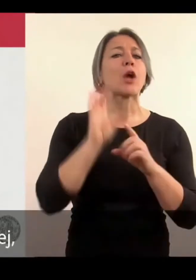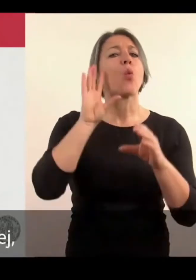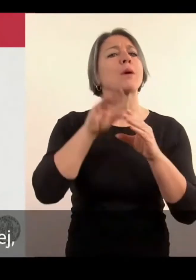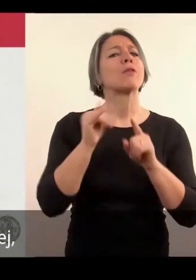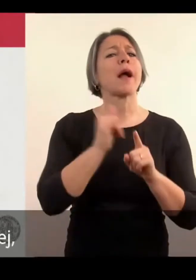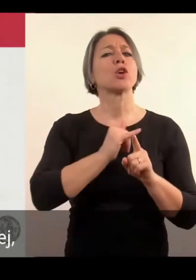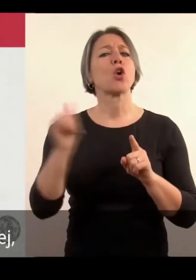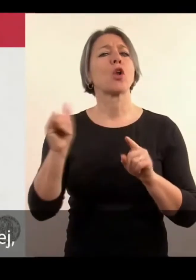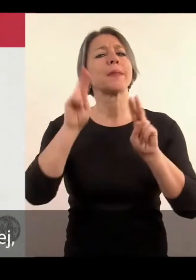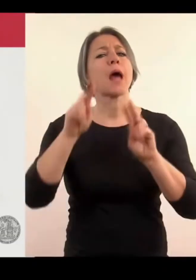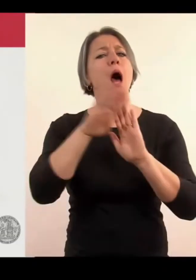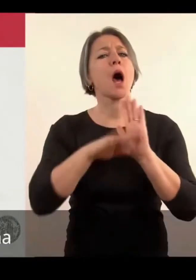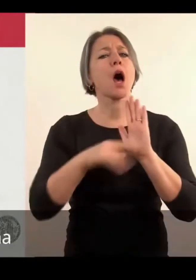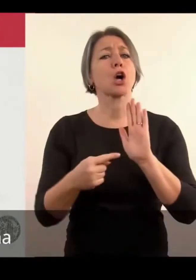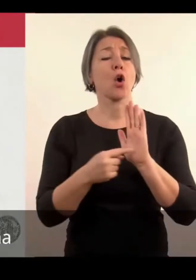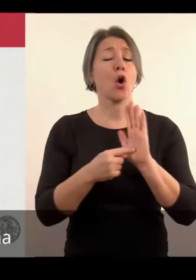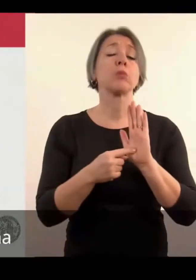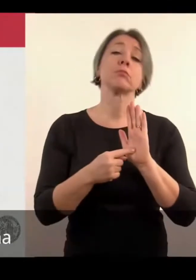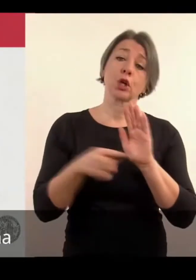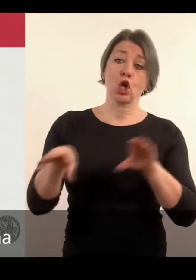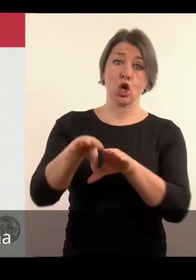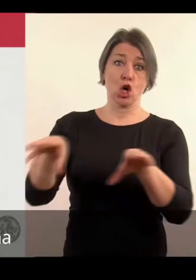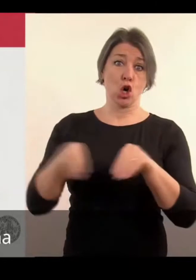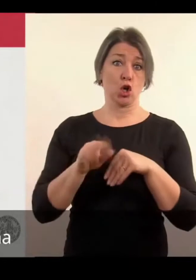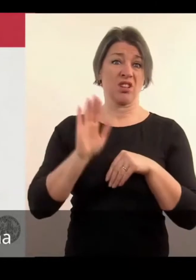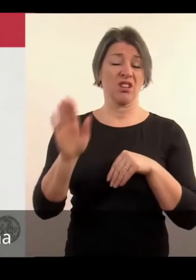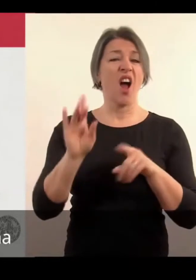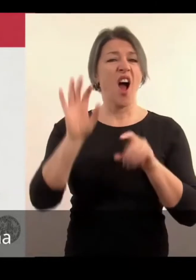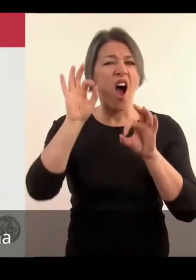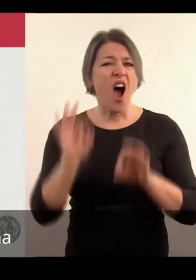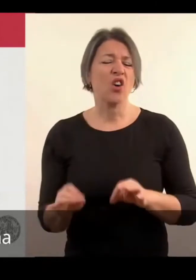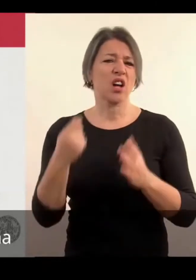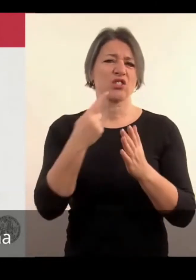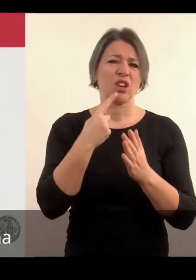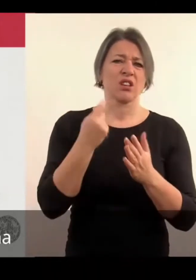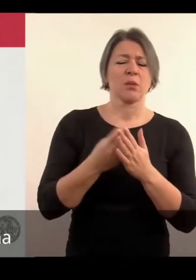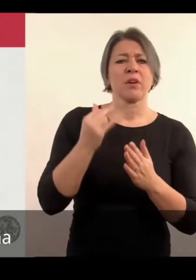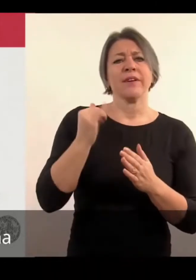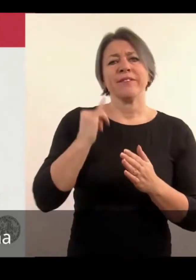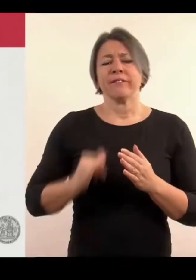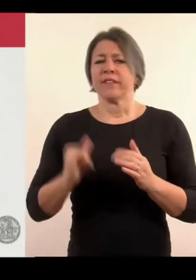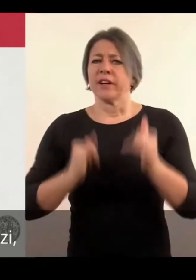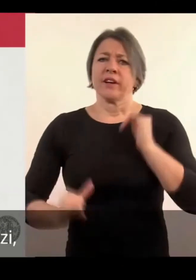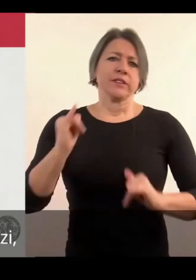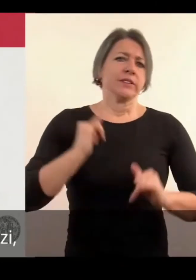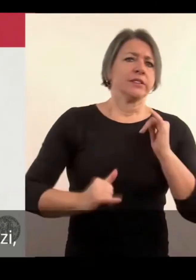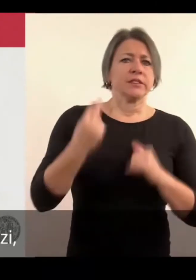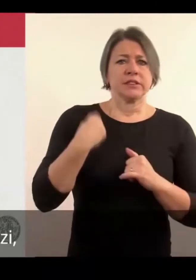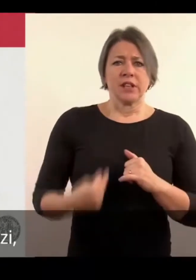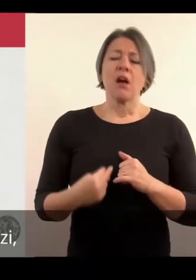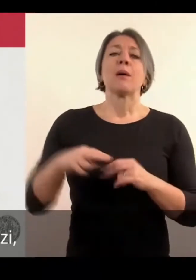polej, tak studenti, když rodina se nachází z motné nouzy a pobírají motné nouzy,